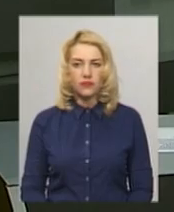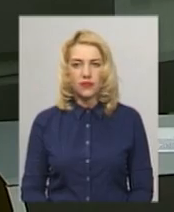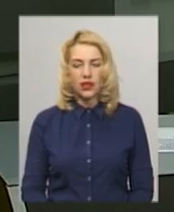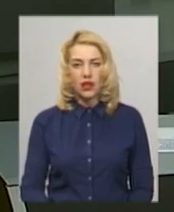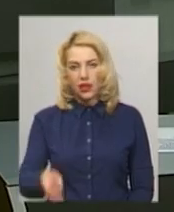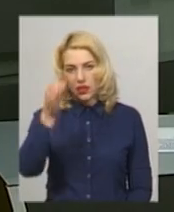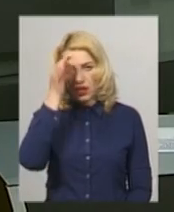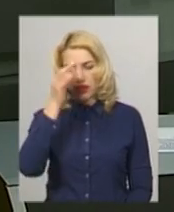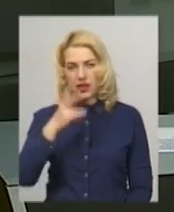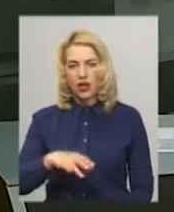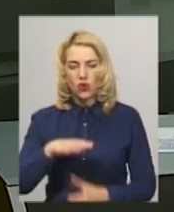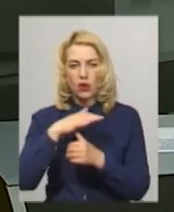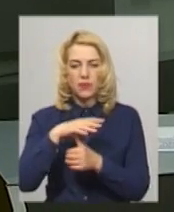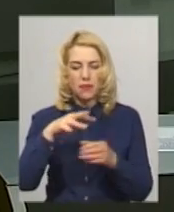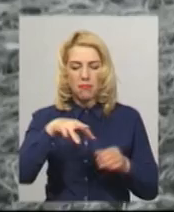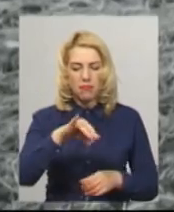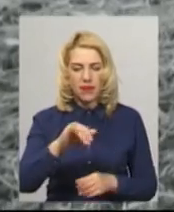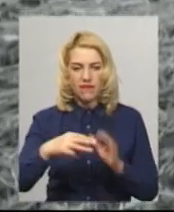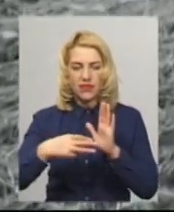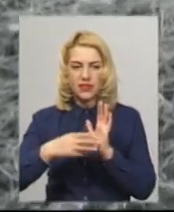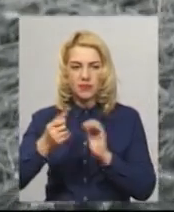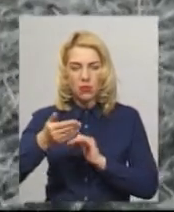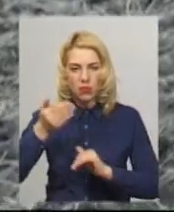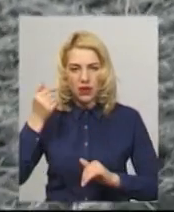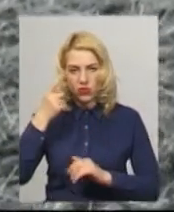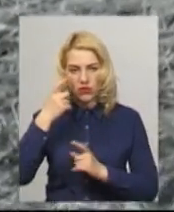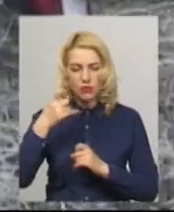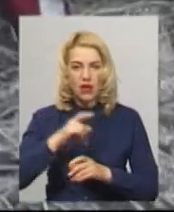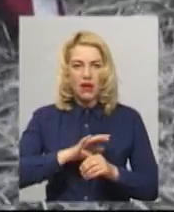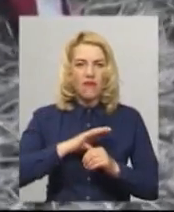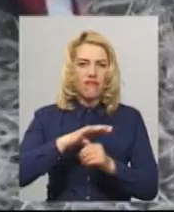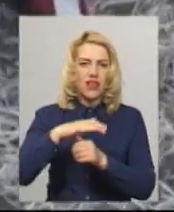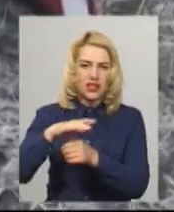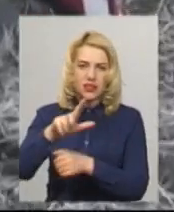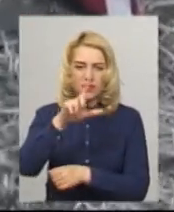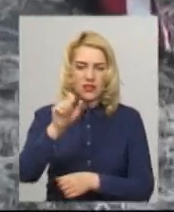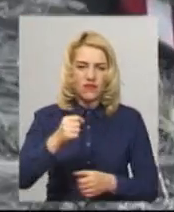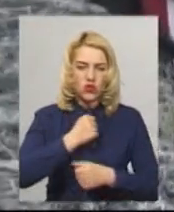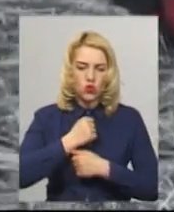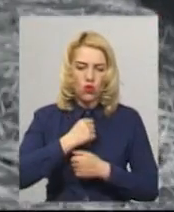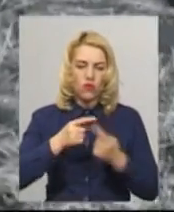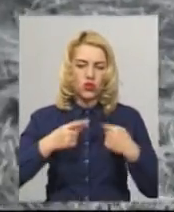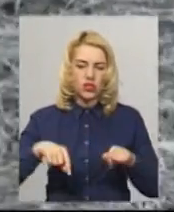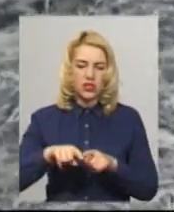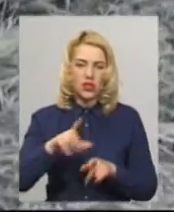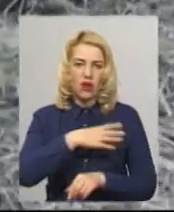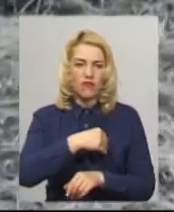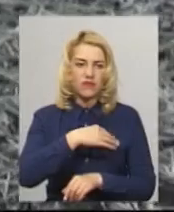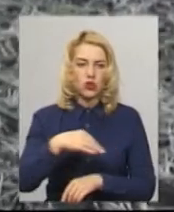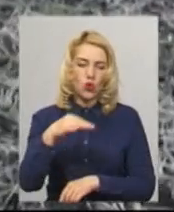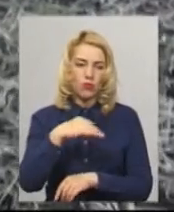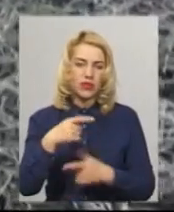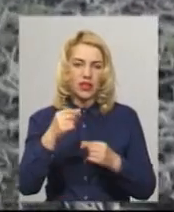Нагадаю, гелікоптер Мі-8, за попередньою інформацією, вилетів із військової частини, що дислокується у Львівській області. Іде